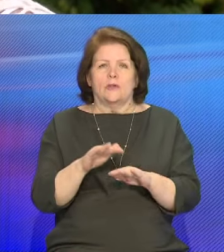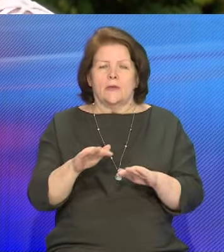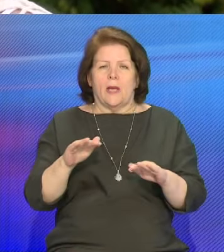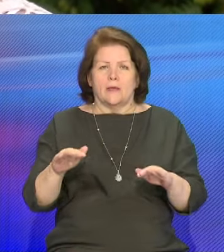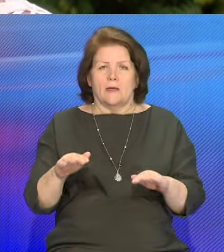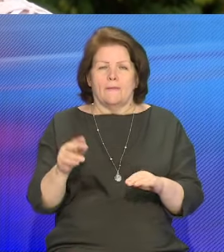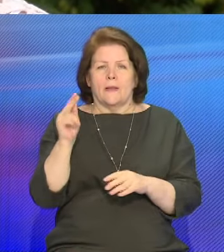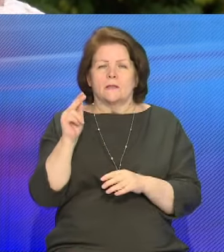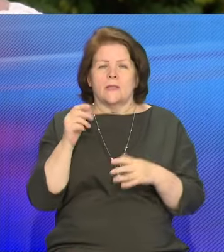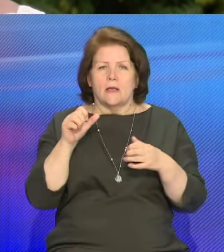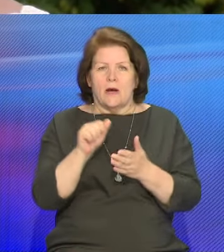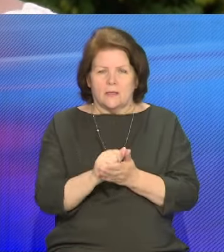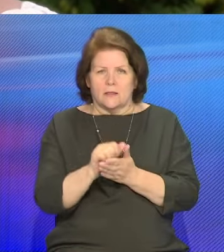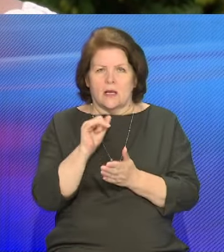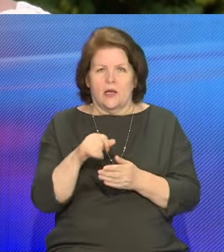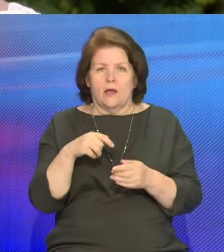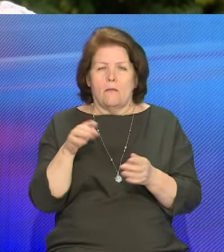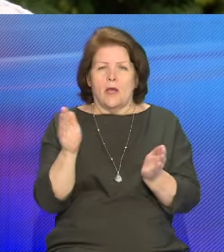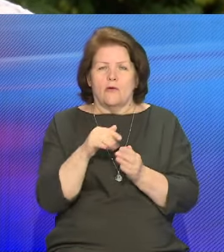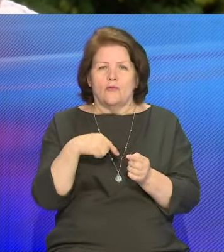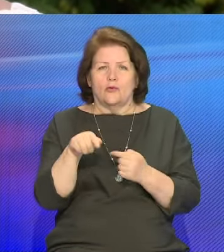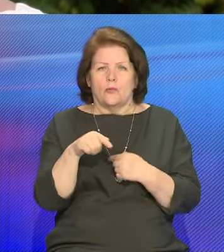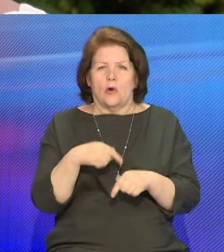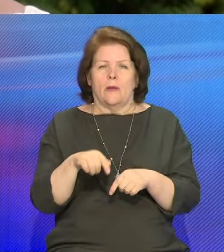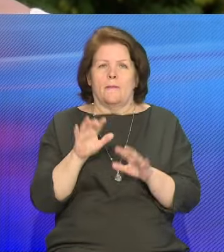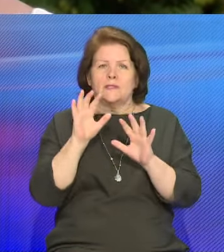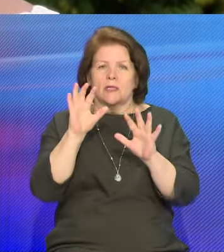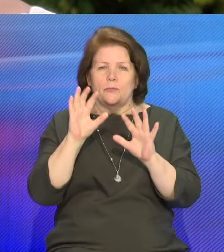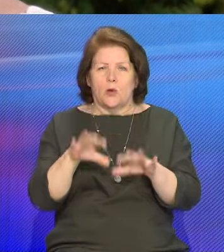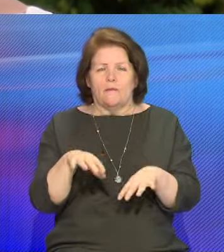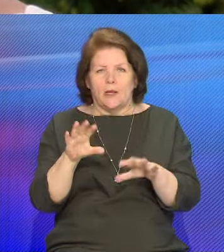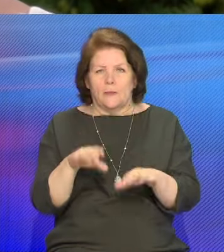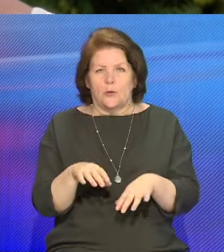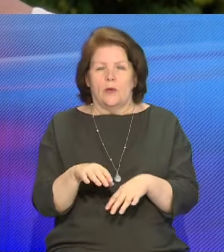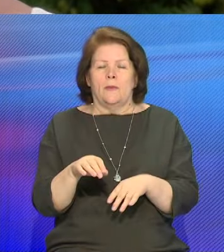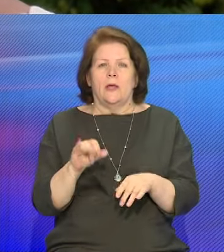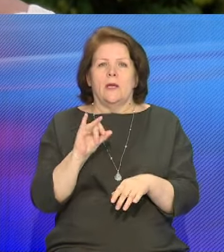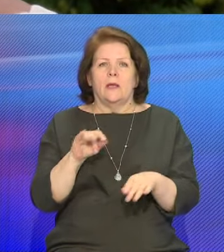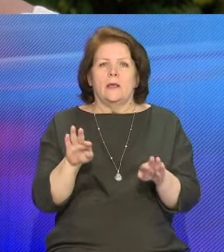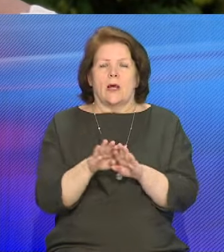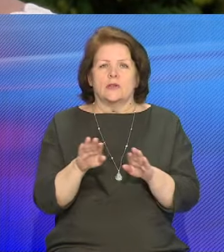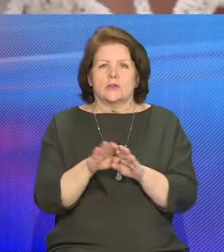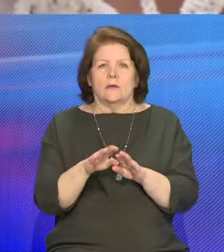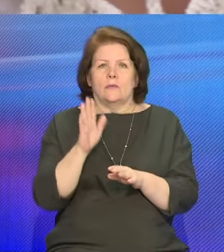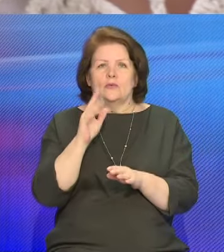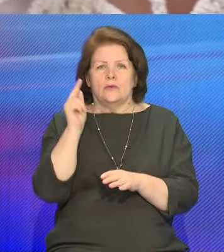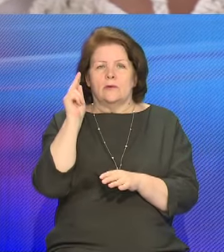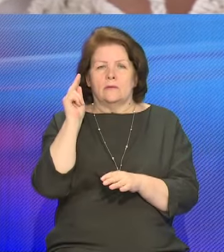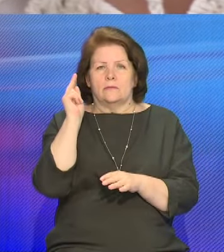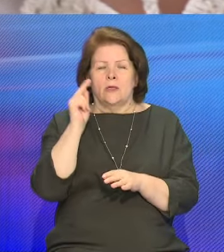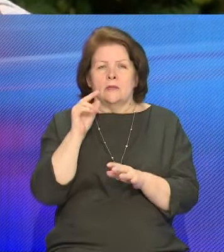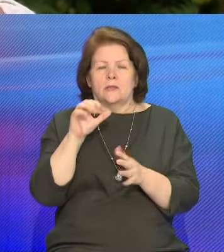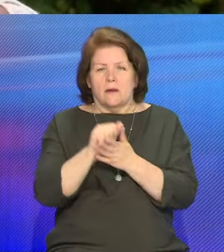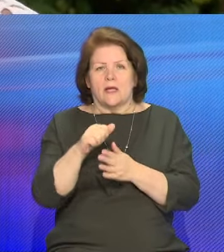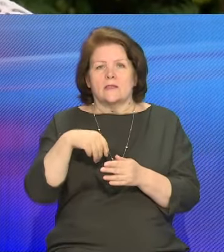и мини-футболом, и баскетболом, и волейболом, и также могут заниматься теннисным спортом. В